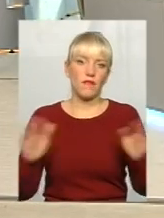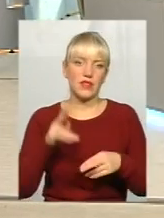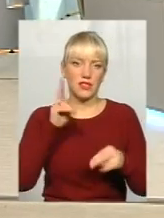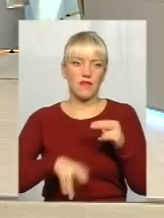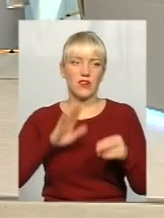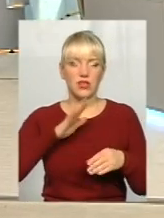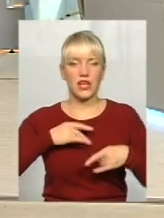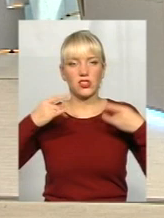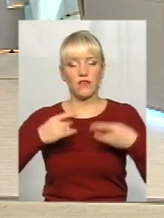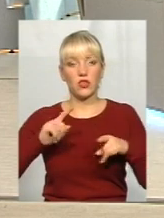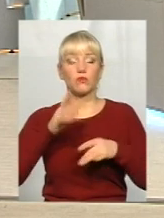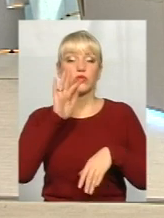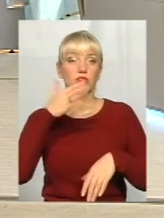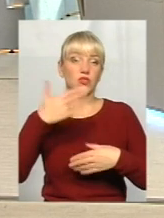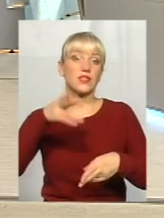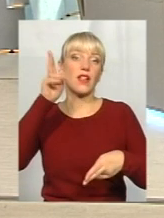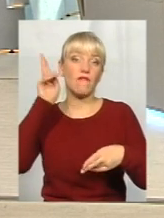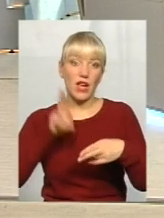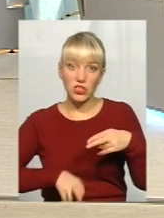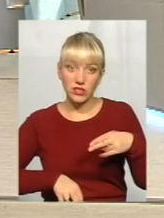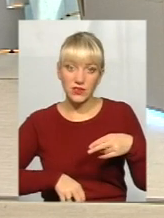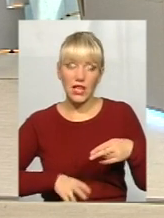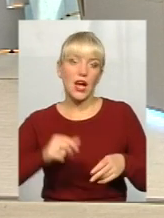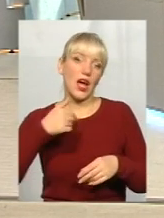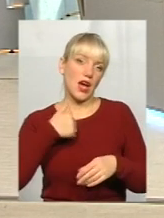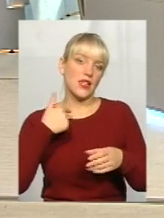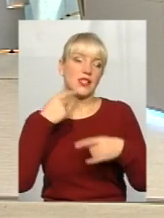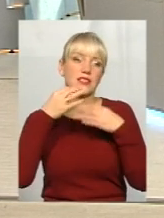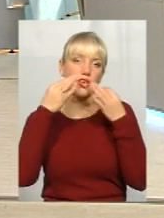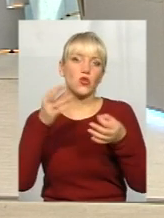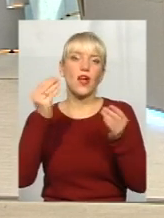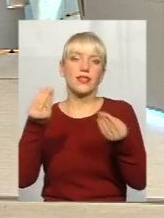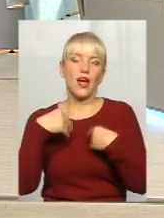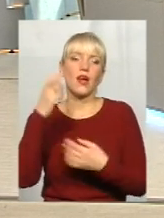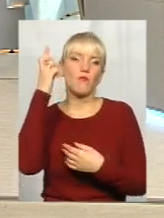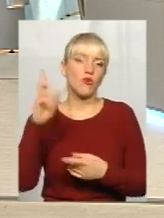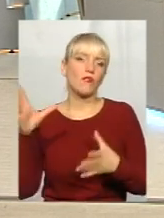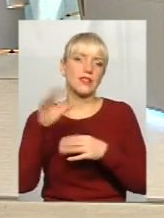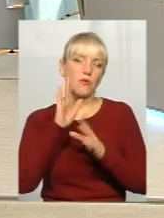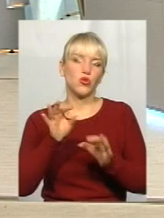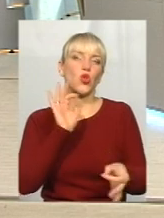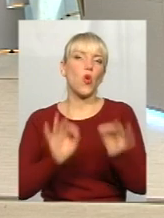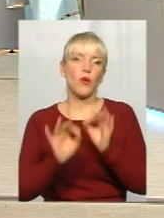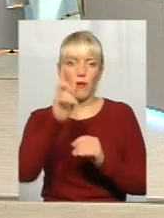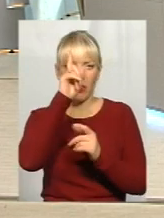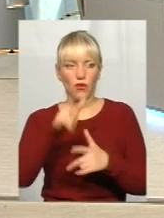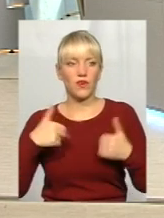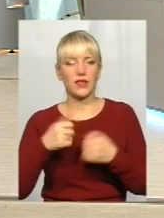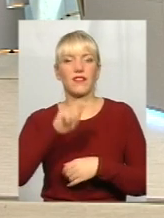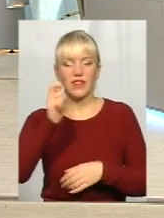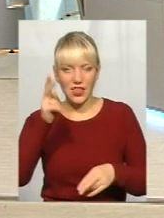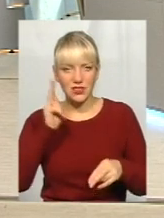наш ефір, тому що час, на жаль, вже завершився. Я скажу так, дай Бог, все в нас буде нормально в країні. І війна